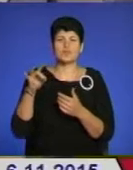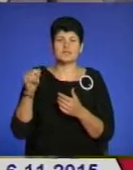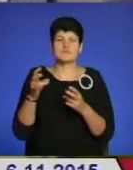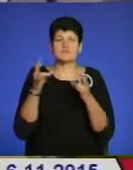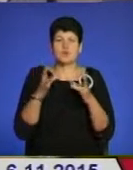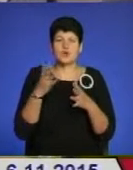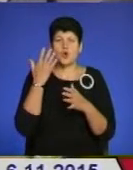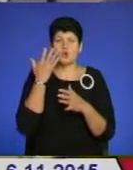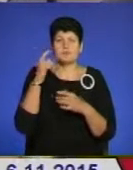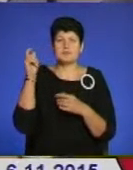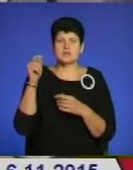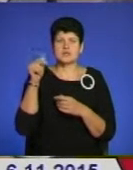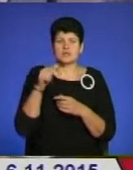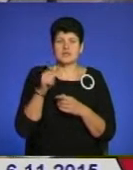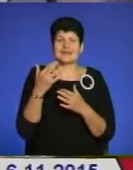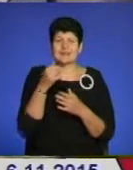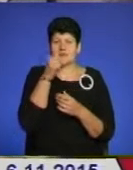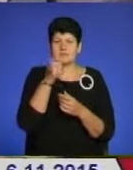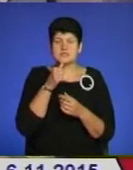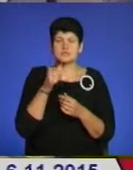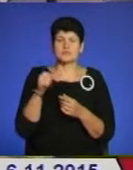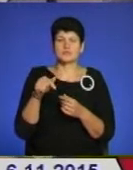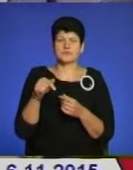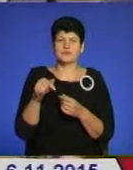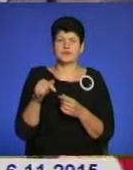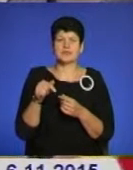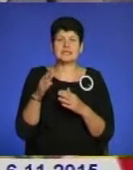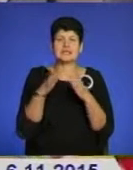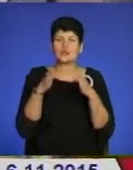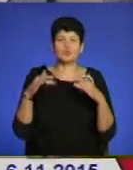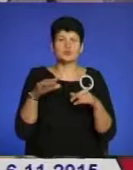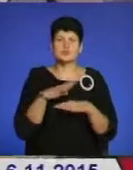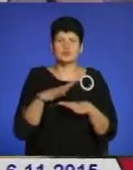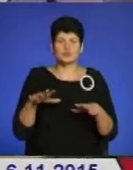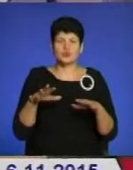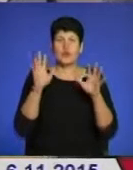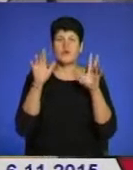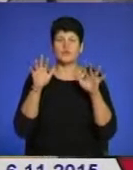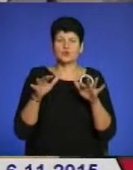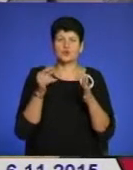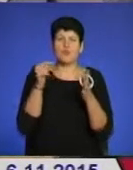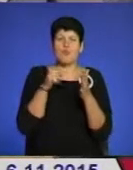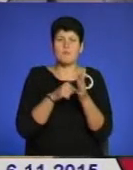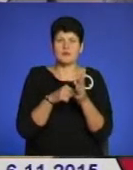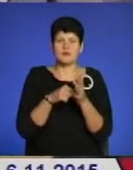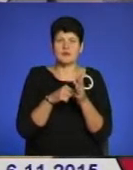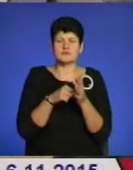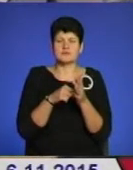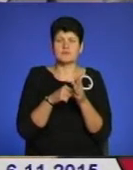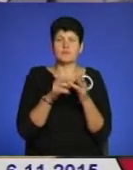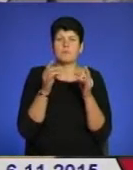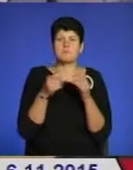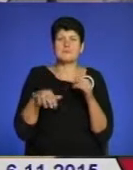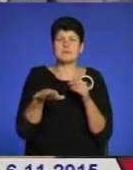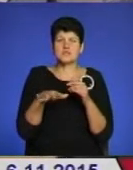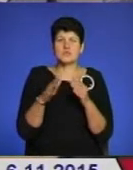коли ми приїжджали сюди кілька місяців тому, то даху не було, а дощ практично попадав безпосередньо в приміщення музею.